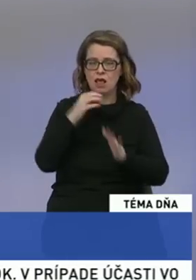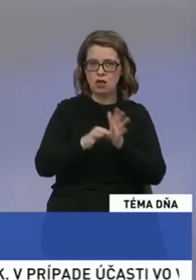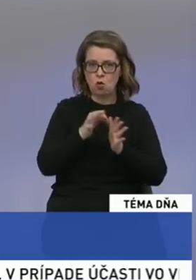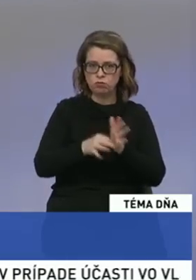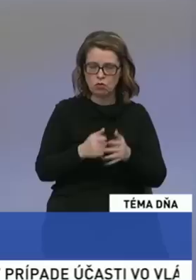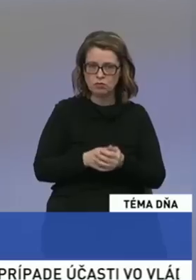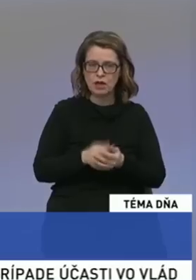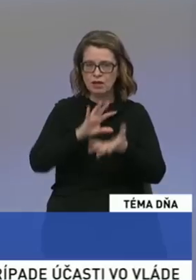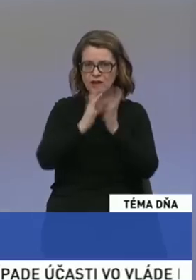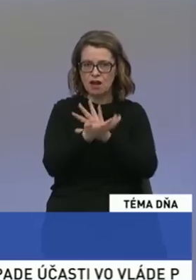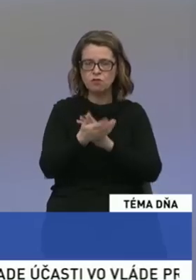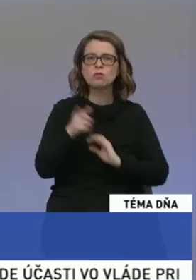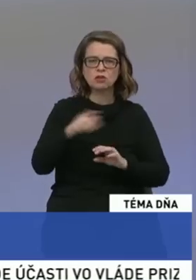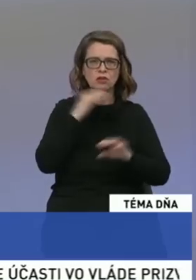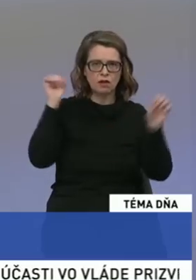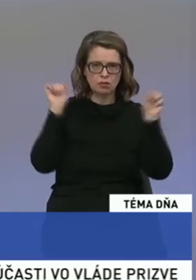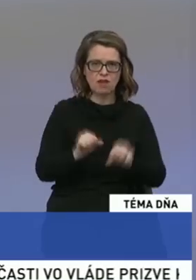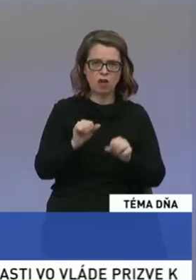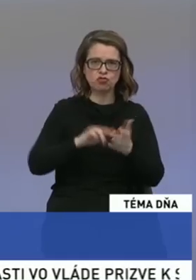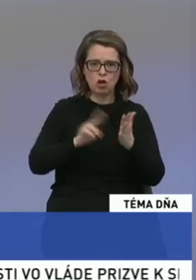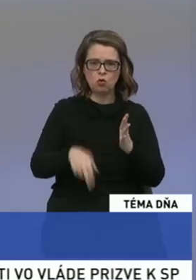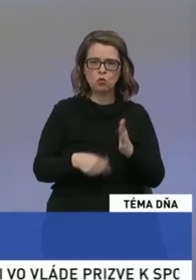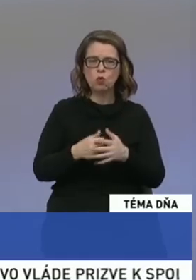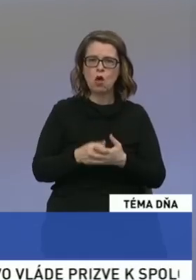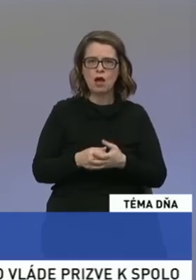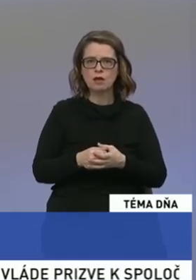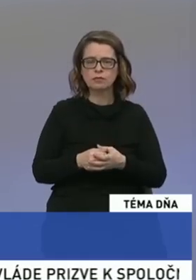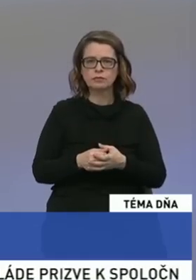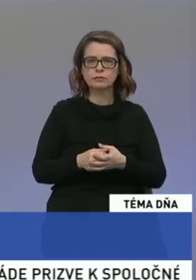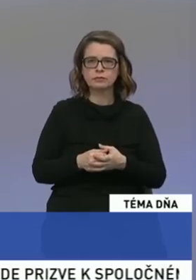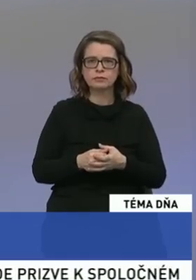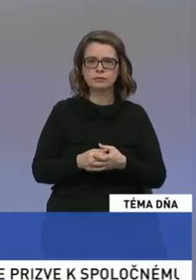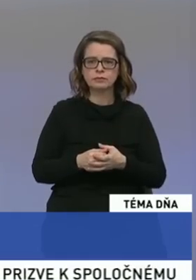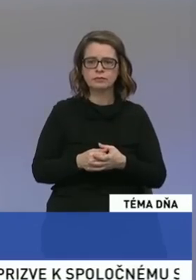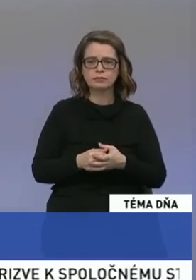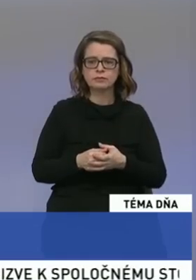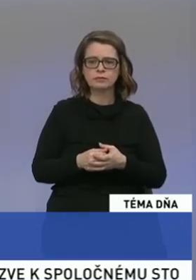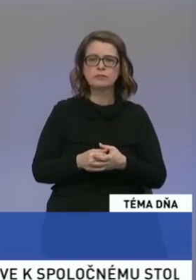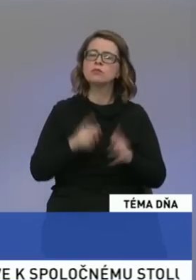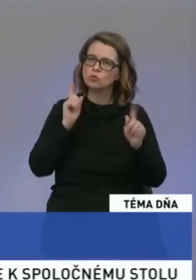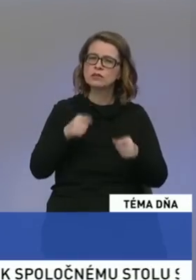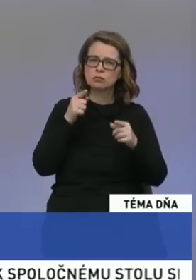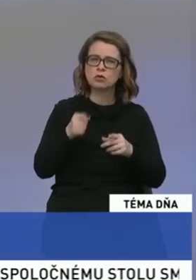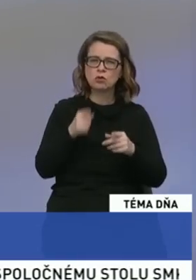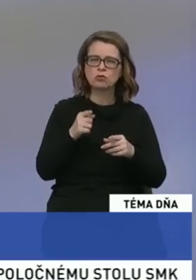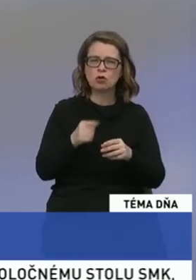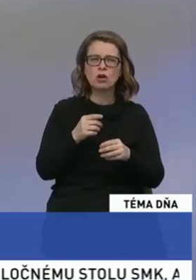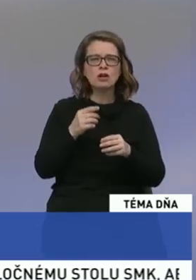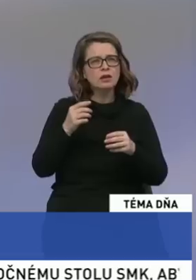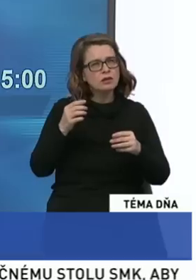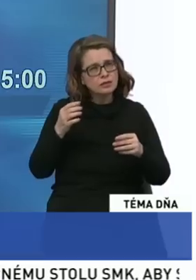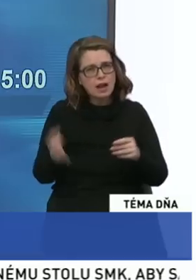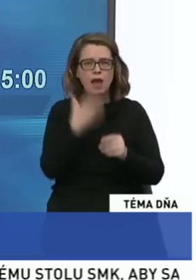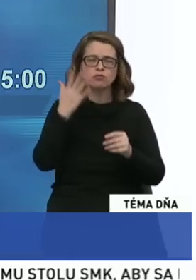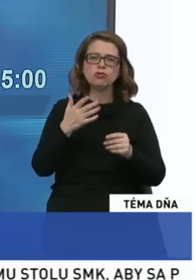zákona, takže to je naozaj úvoha vážna. Treba sa s ňou pobiť, čo je dôležité zjednúšiť ten celý proces